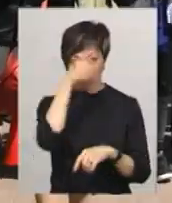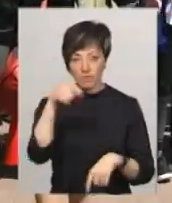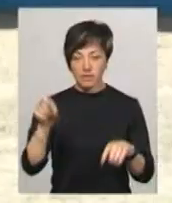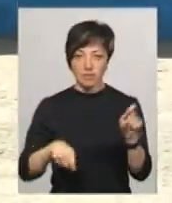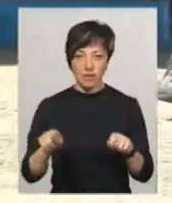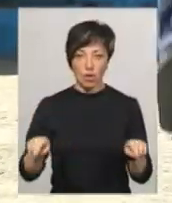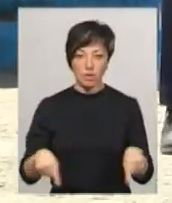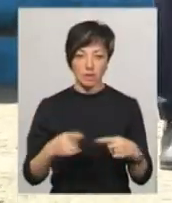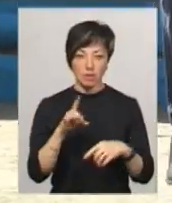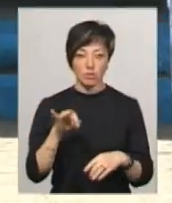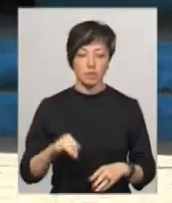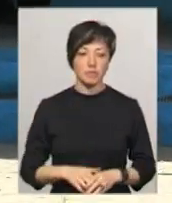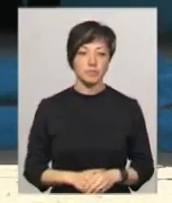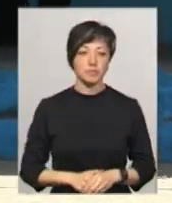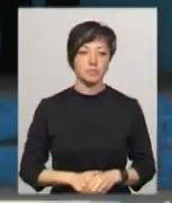організатори.